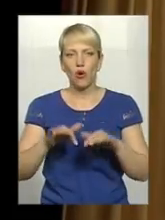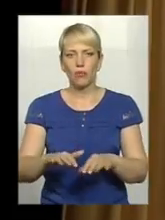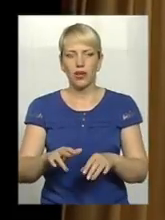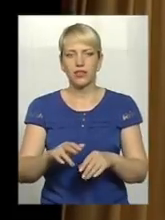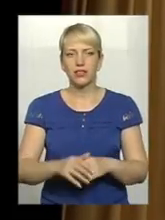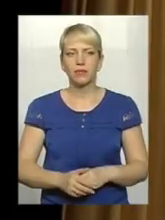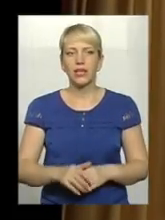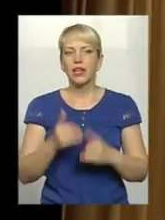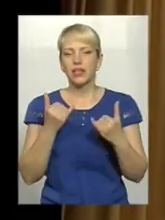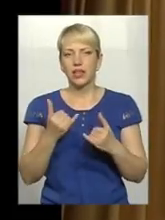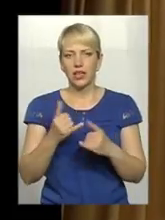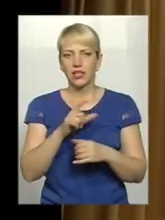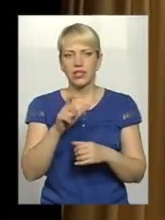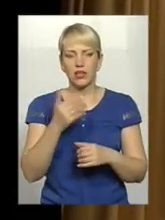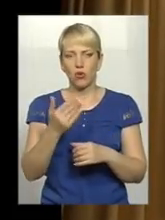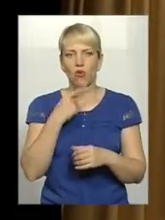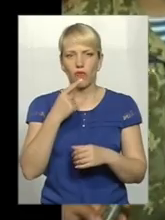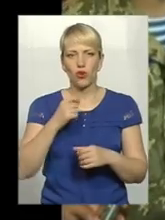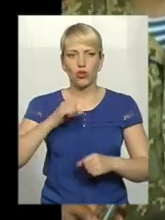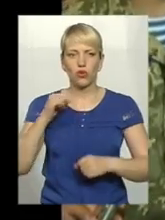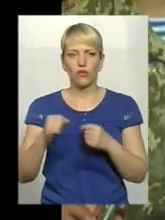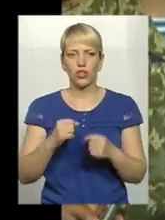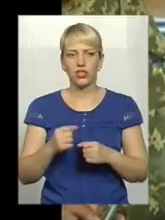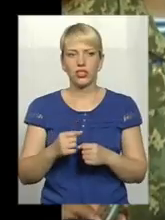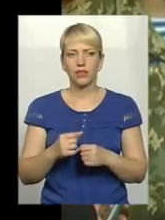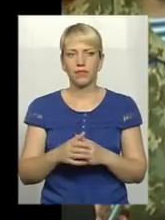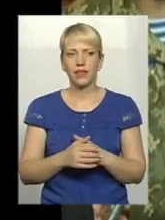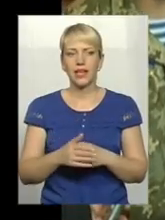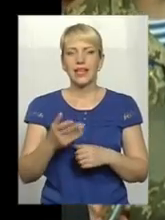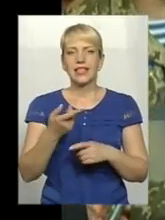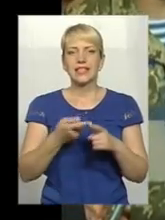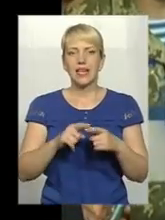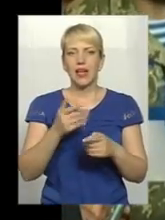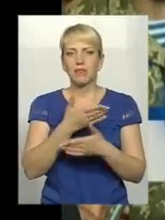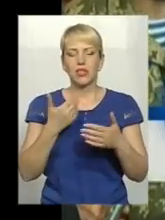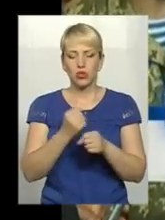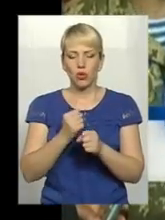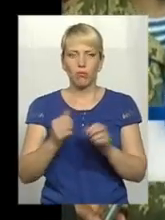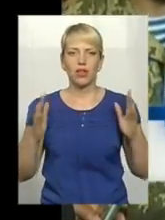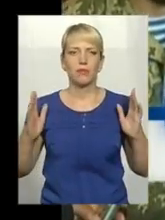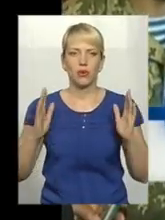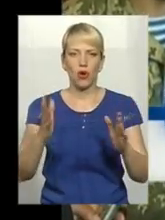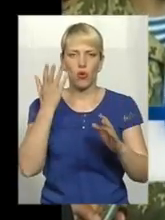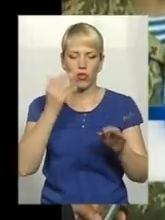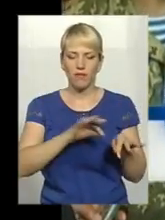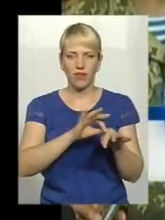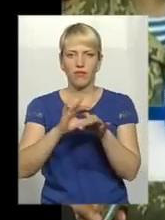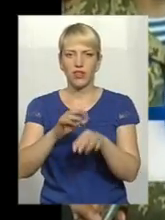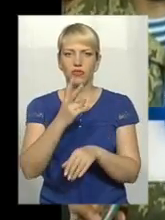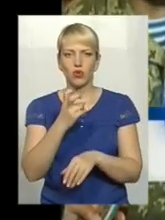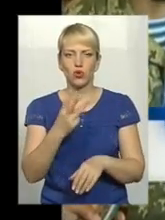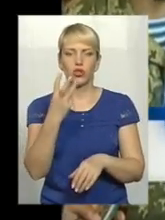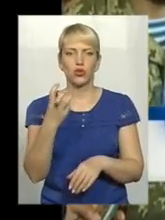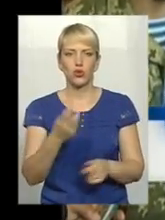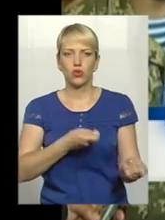блокпосту. Нині за нього говорять товариші. Оце ми зробили коридор, коли вивели звідти 200-х, 300-х вивезли,